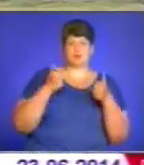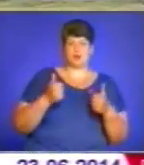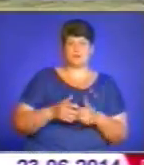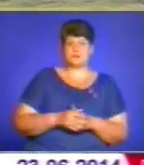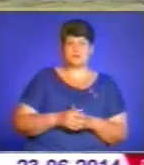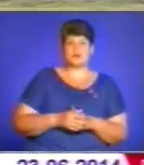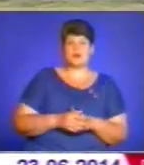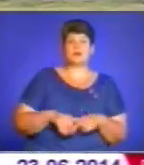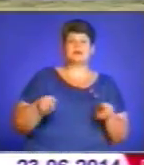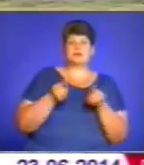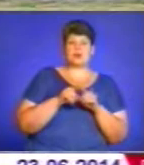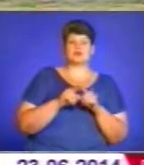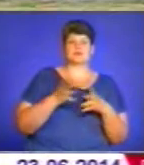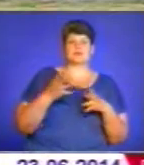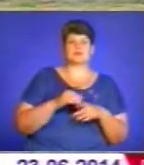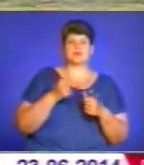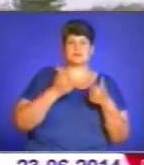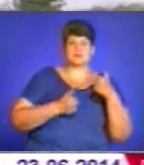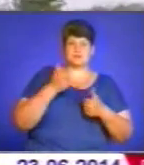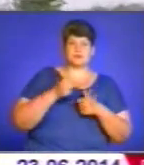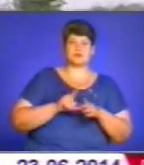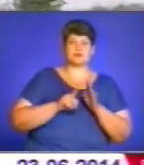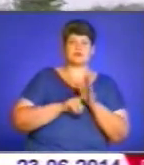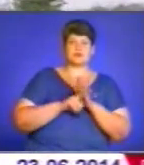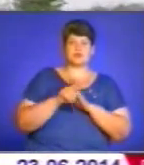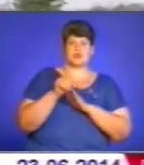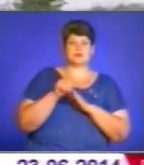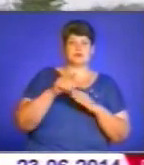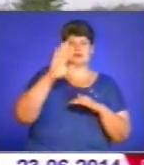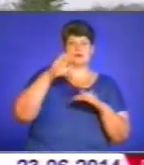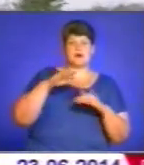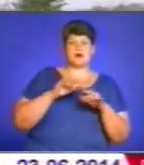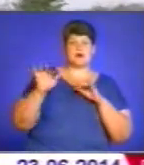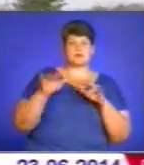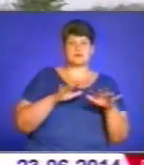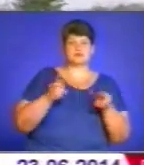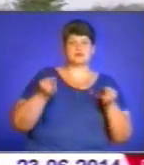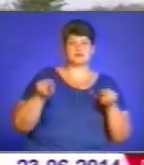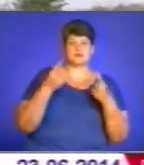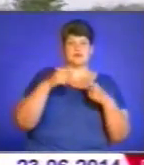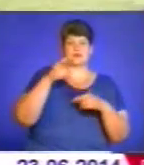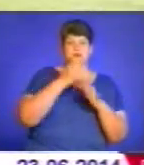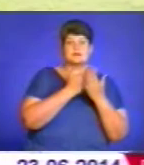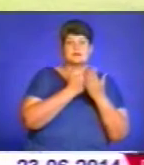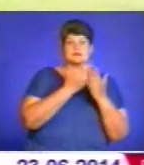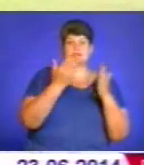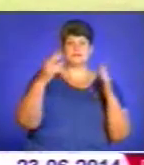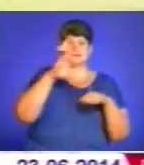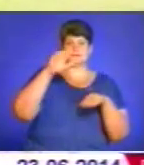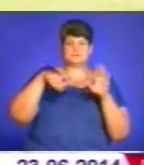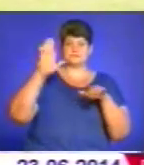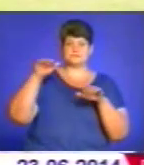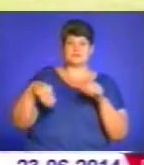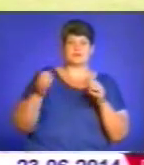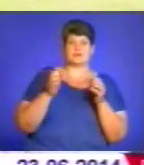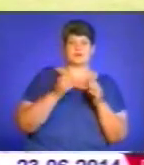Також в рамках спартакіади розпочали мистецьку акцію зі створення стіни з орнаментами всіх обласних центрів України і Криму. Наразі готові